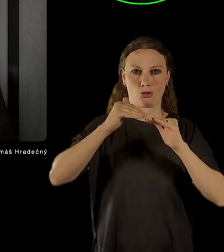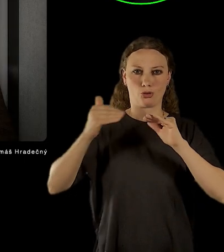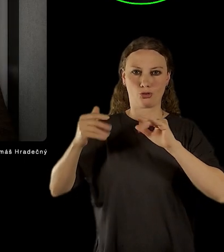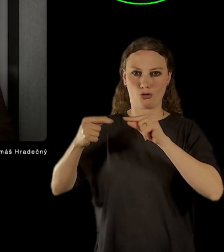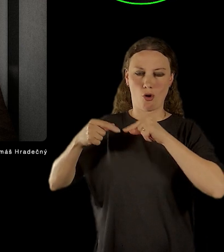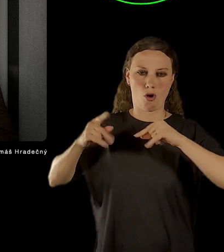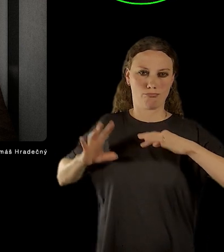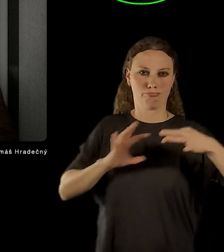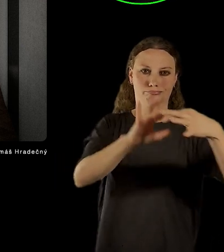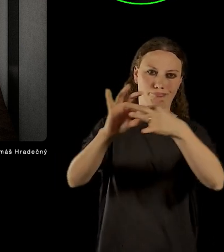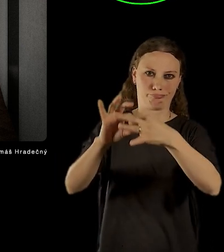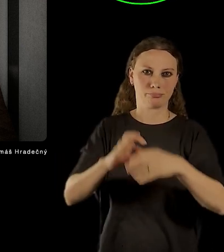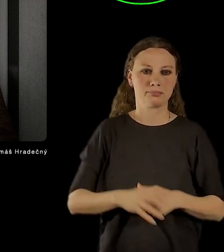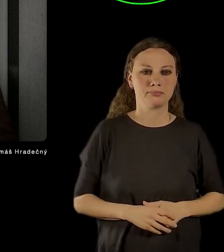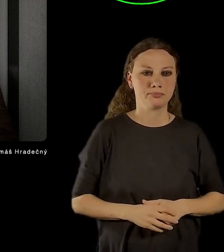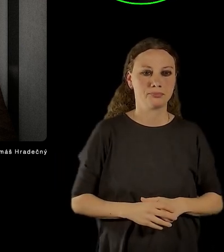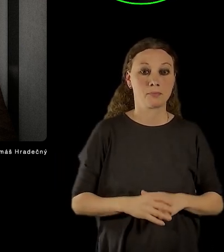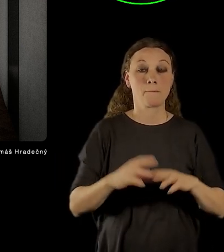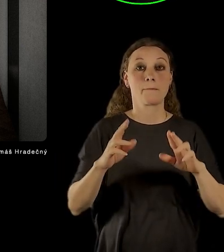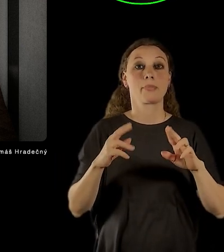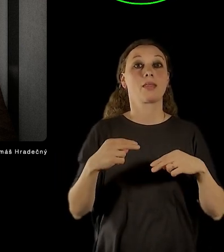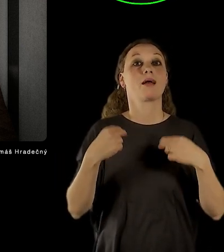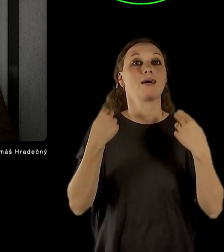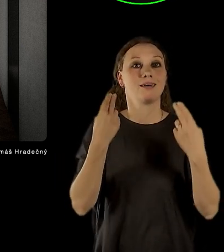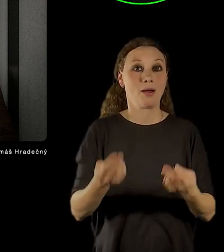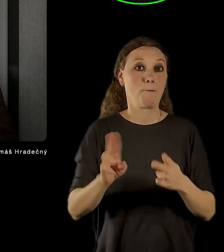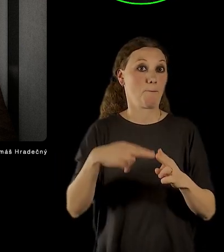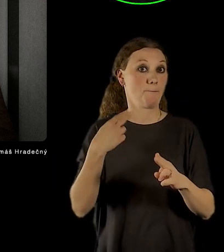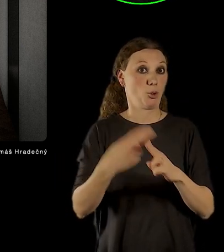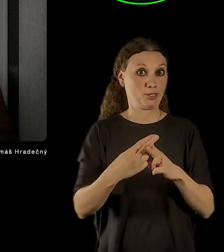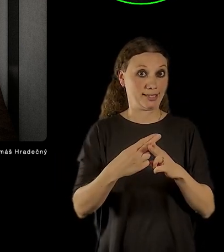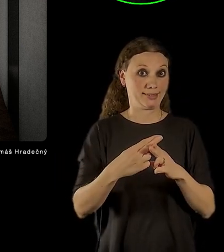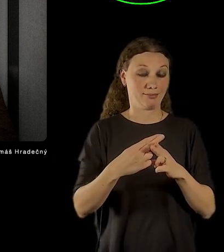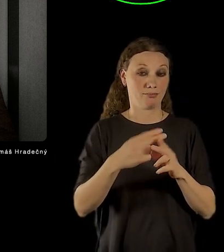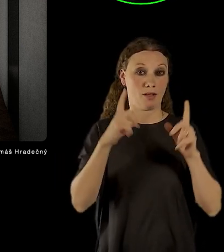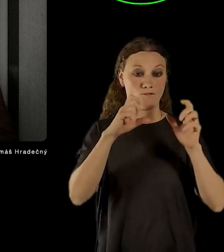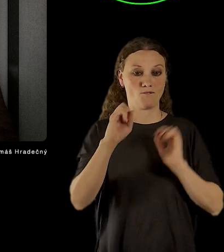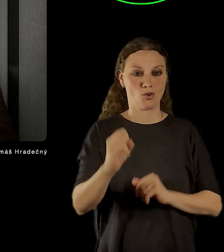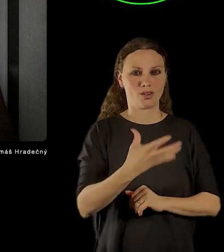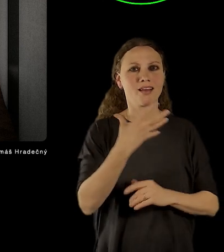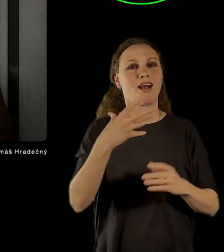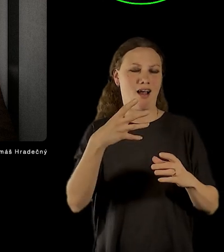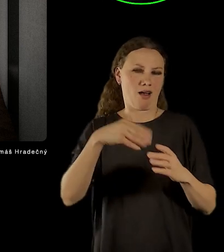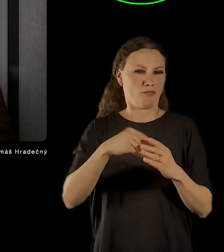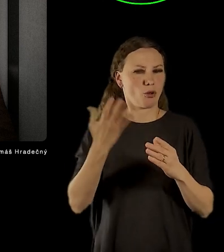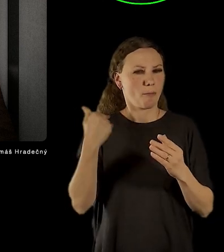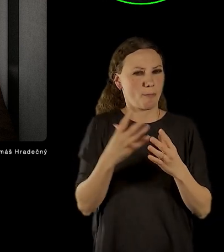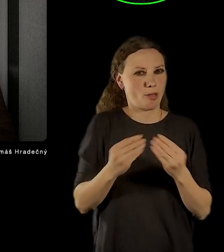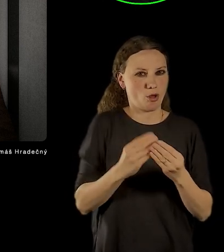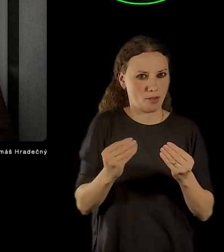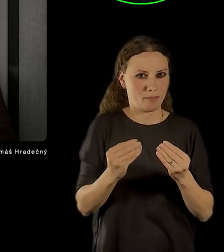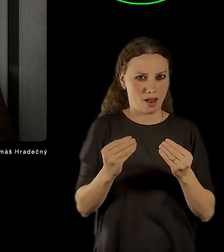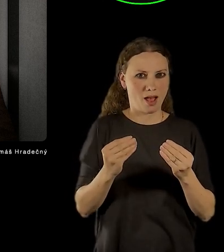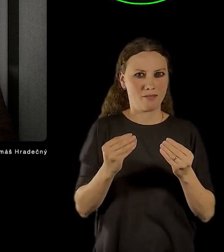závěrečný snímek patří onomu sálu, který vzniká vlastně v